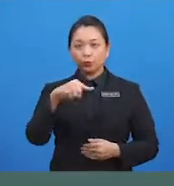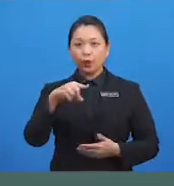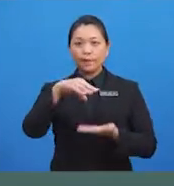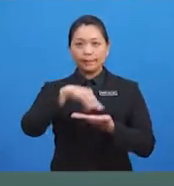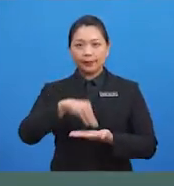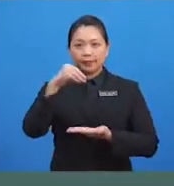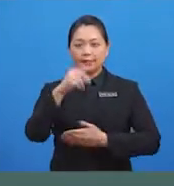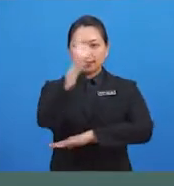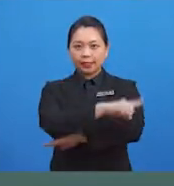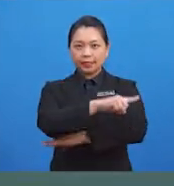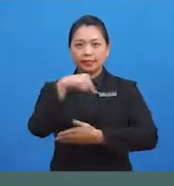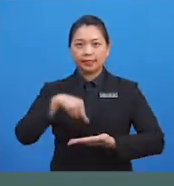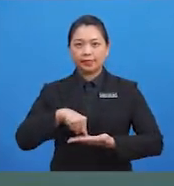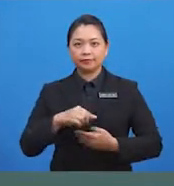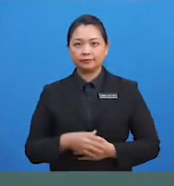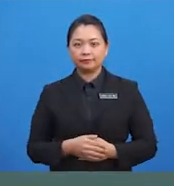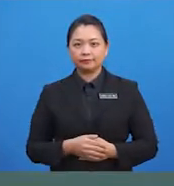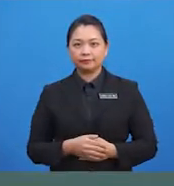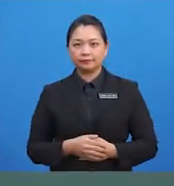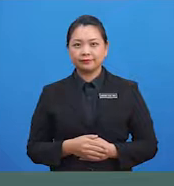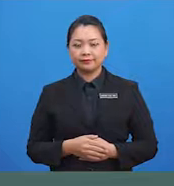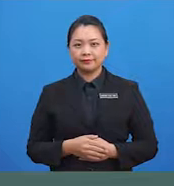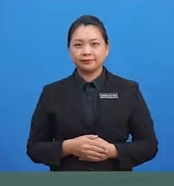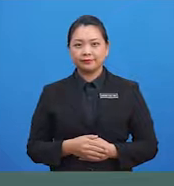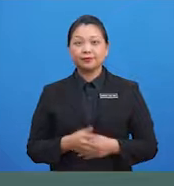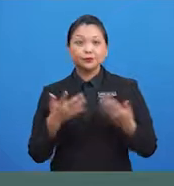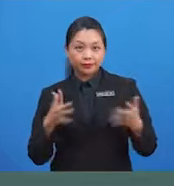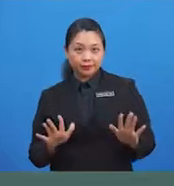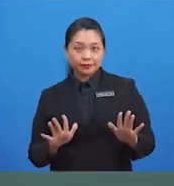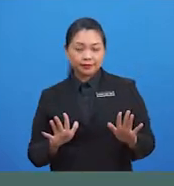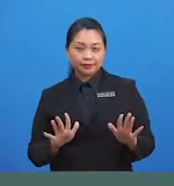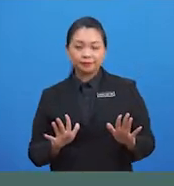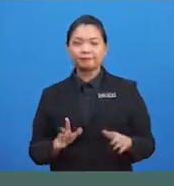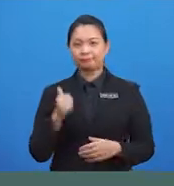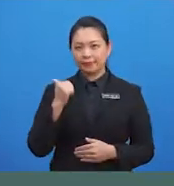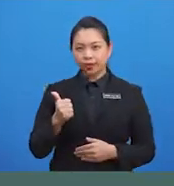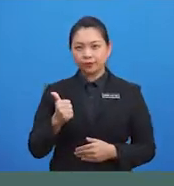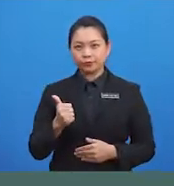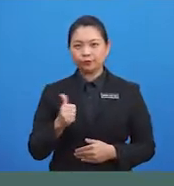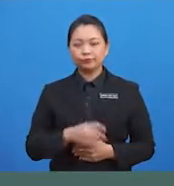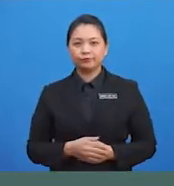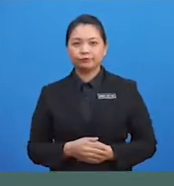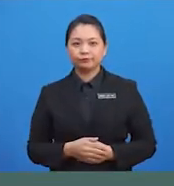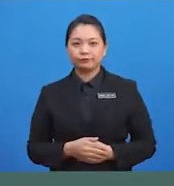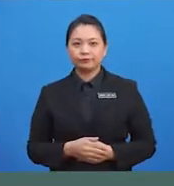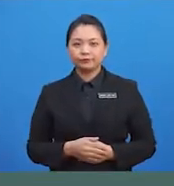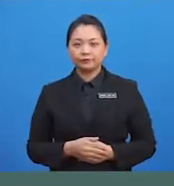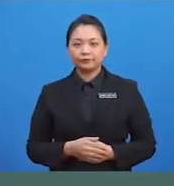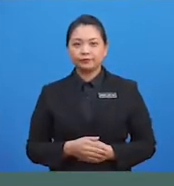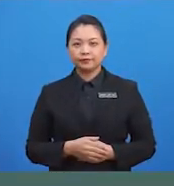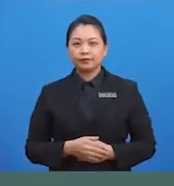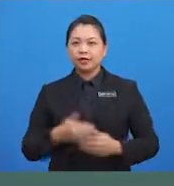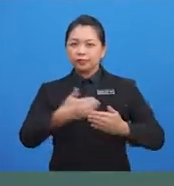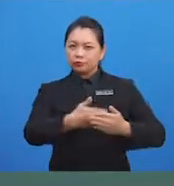pembelajaran pada hari ini? Oh, sudah. Bagus murid-murid. Baik,